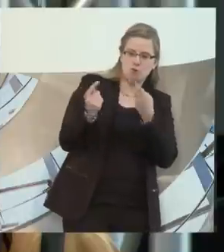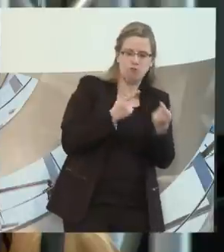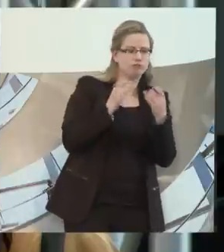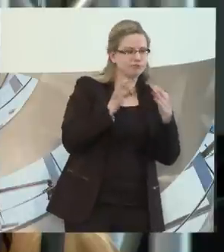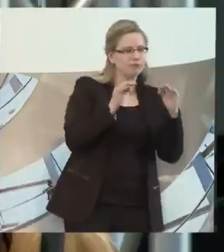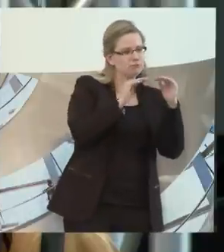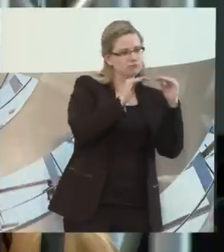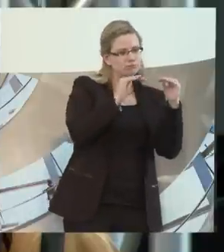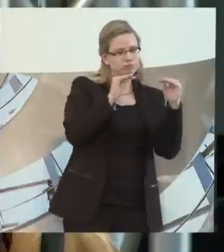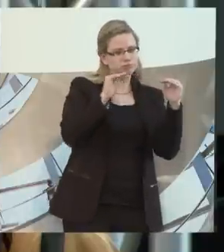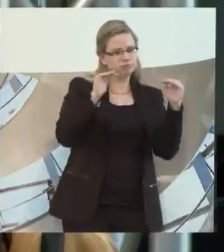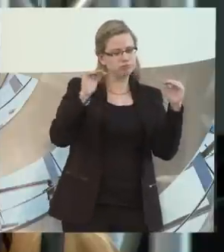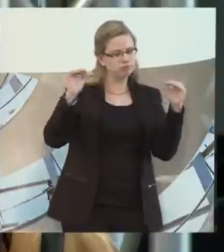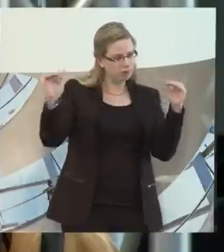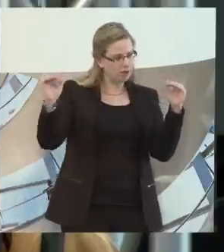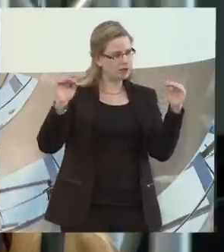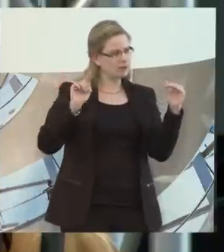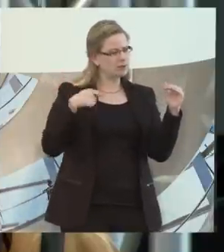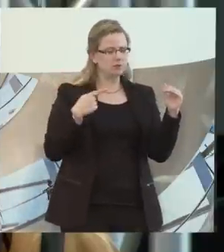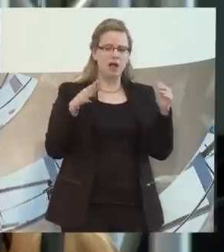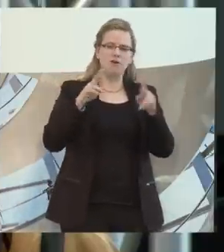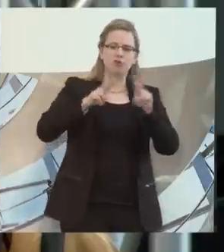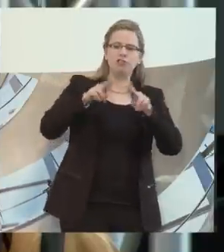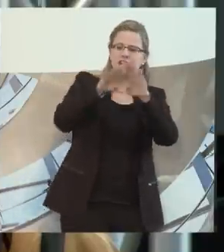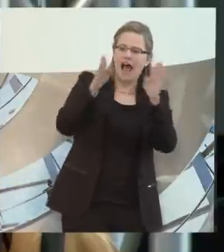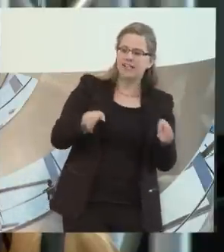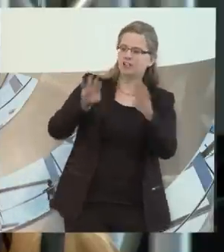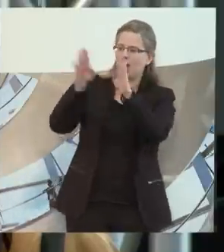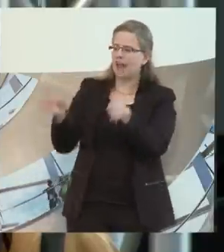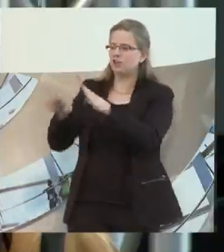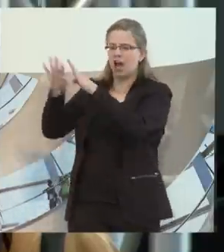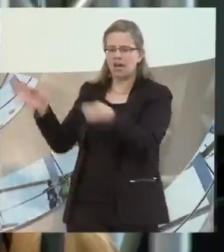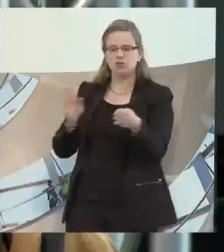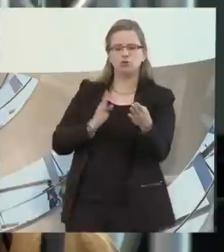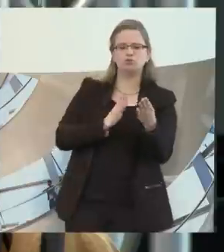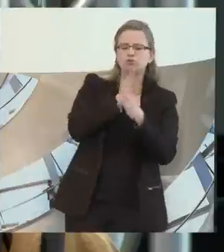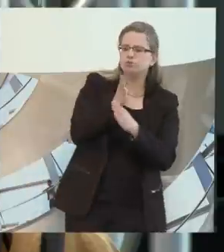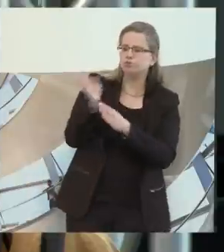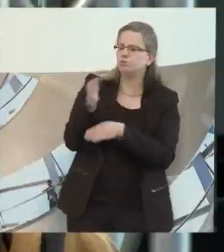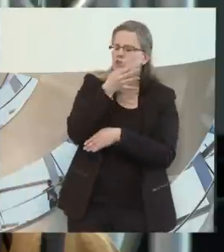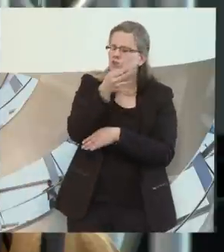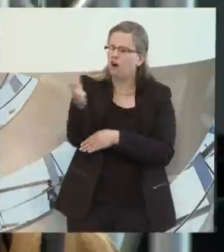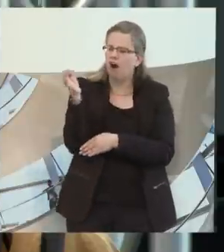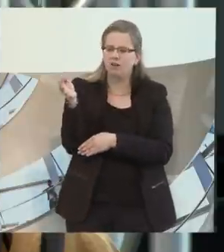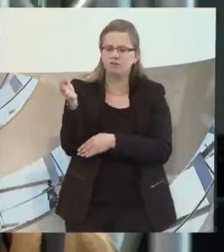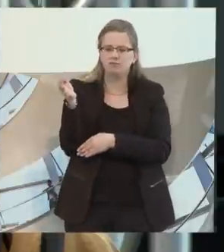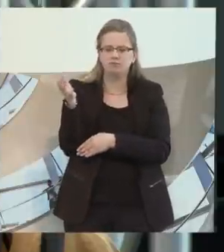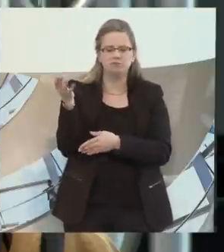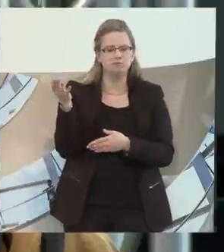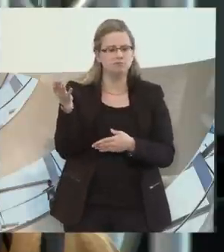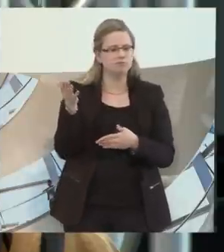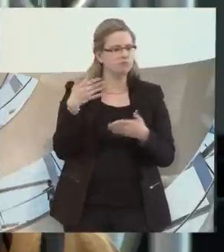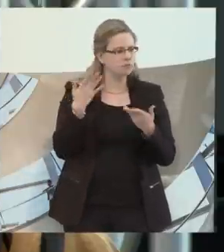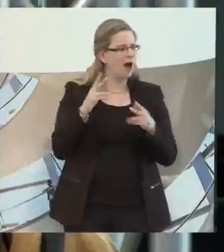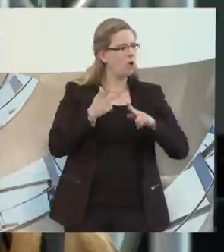Ich habe mich dann mit den verschiedenen Einrichtungen auch zusammengeschlossen und habe dann gefragt, ja, ein